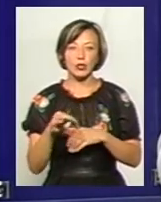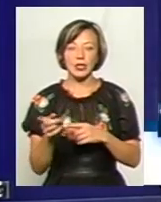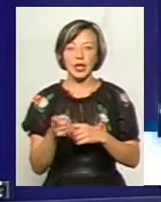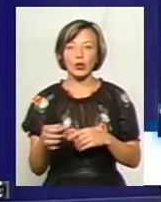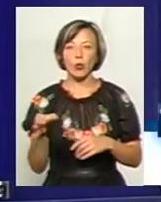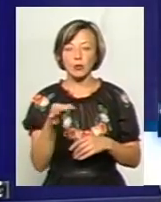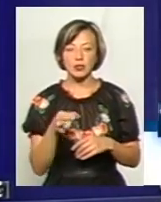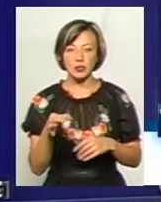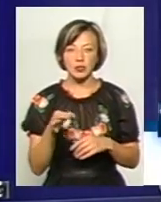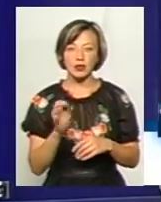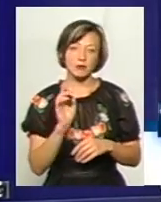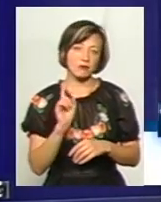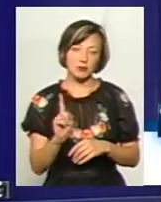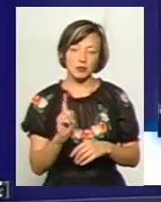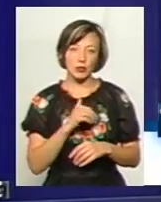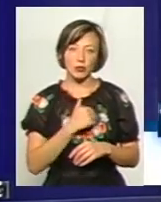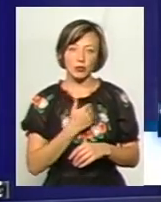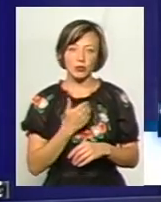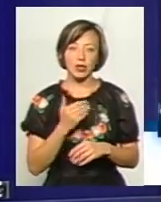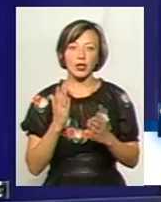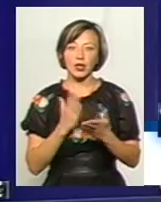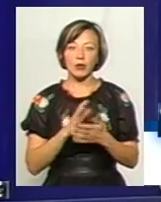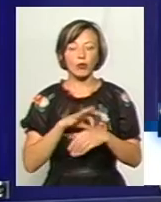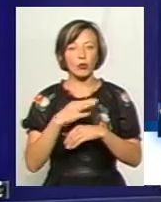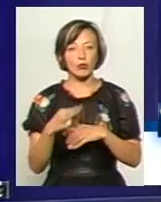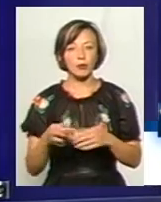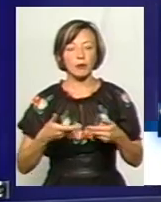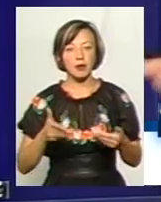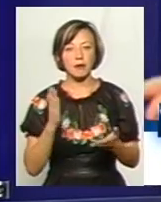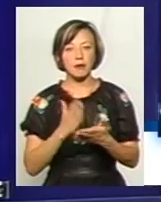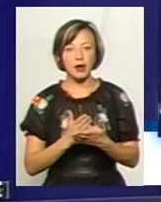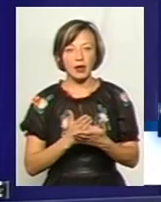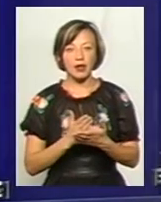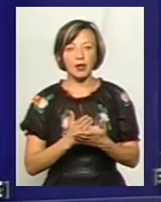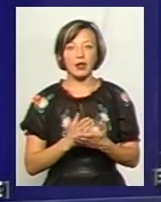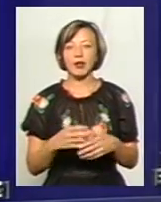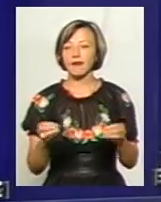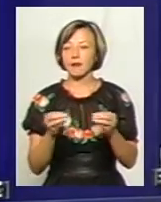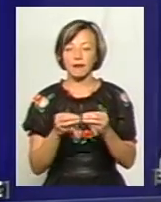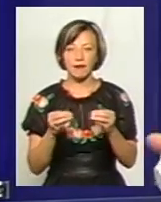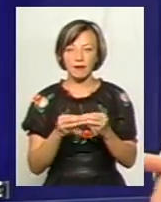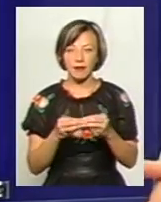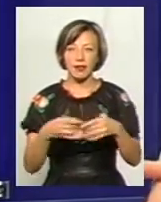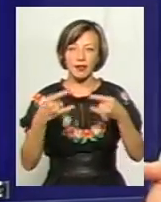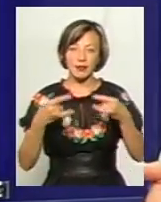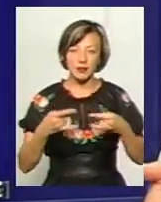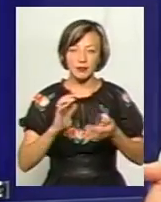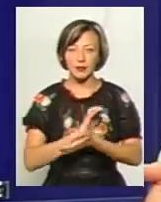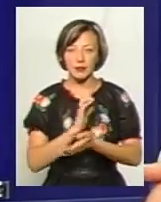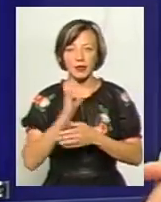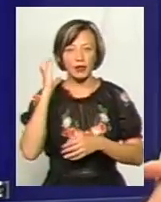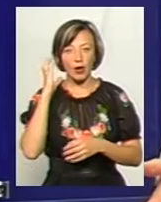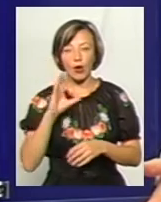Тернопільщині. Не хочу вам заперечити, воно є дуже болючим, тому що ми маємо ті самі ЗМІ, і ми маємо ті самі